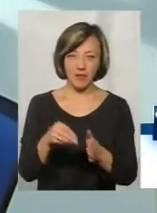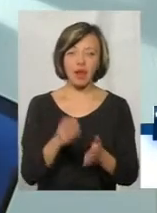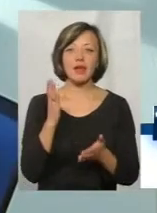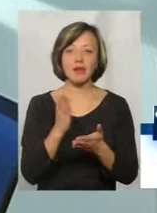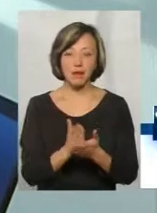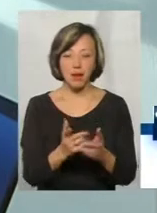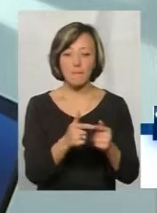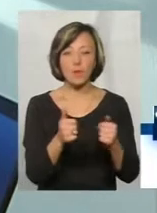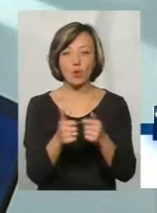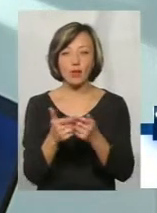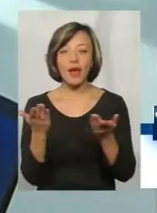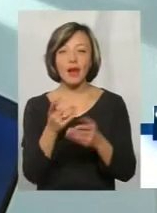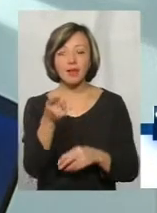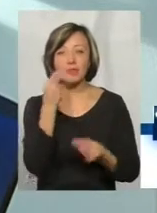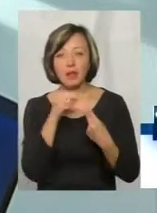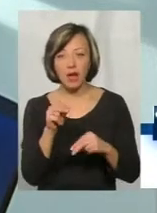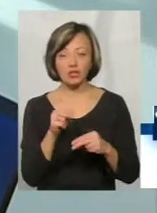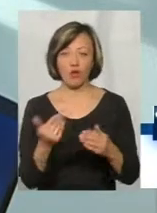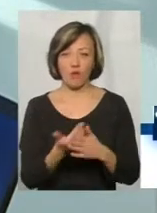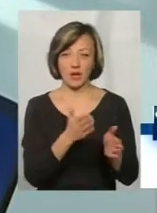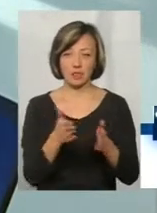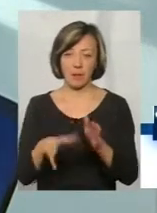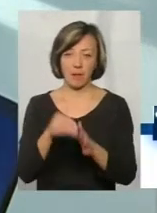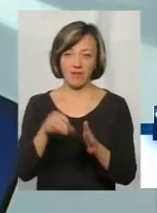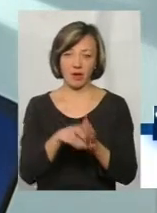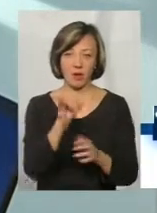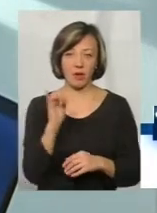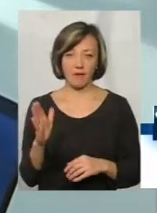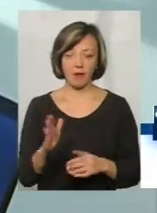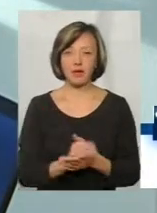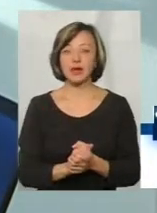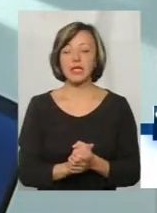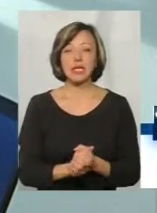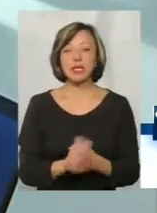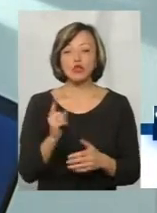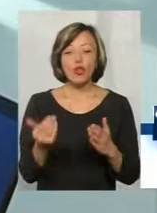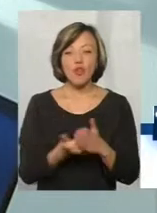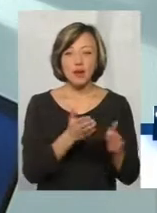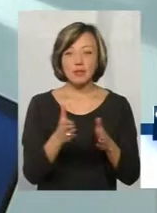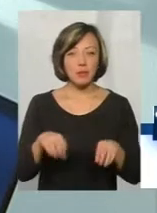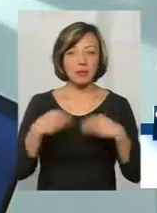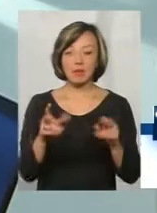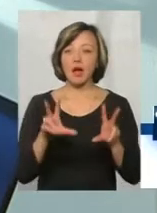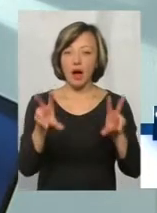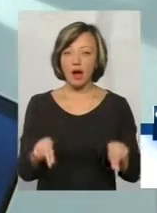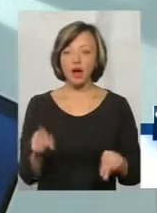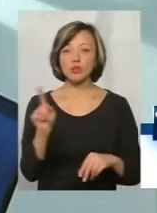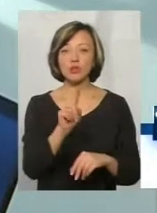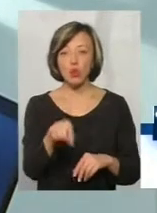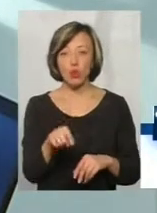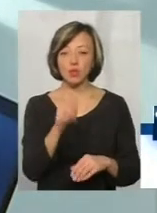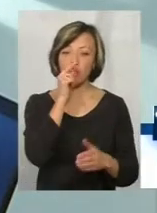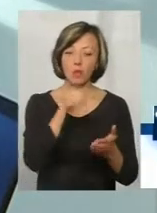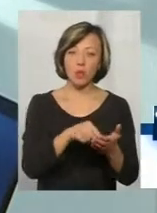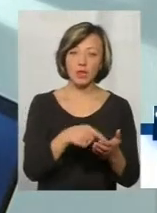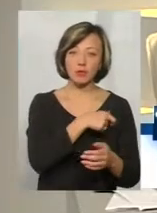виграють від нової виборчої системи. І те, що нова система не дасть гарантії того, чи пройде